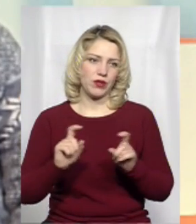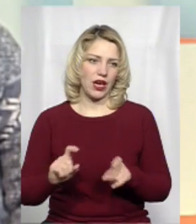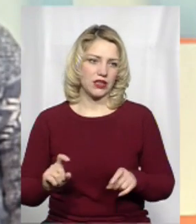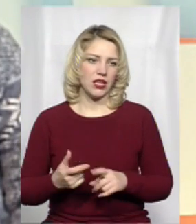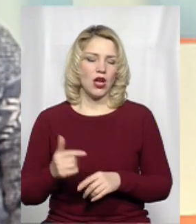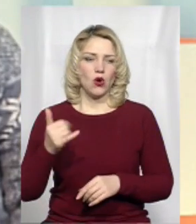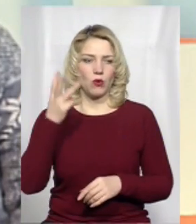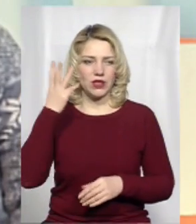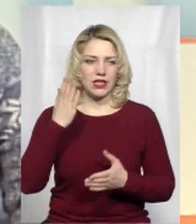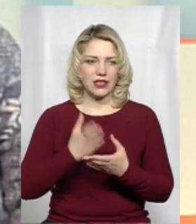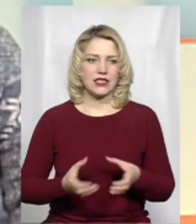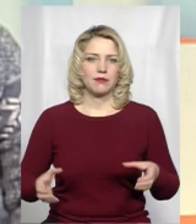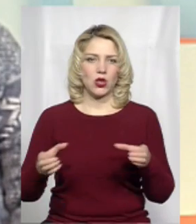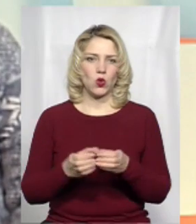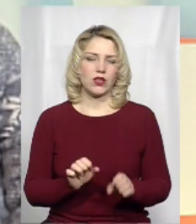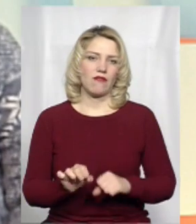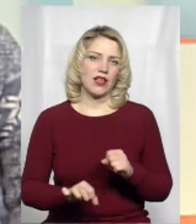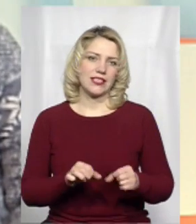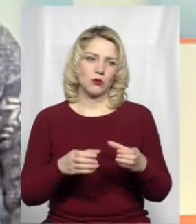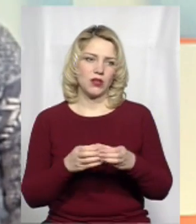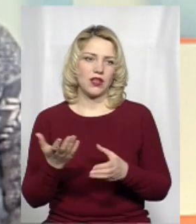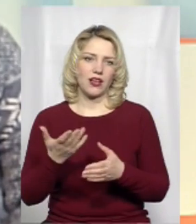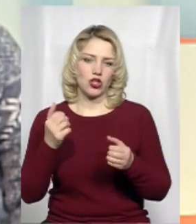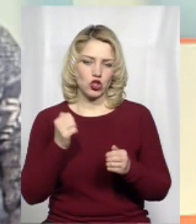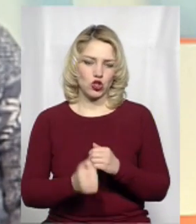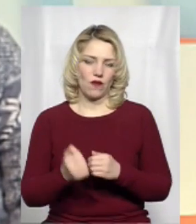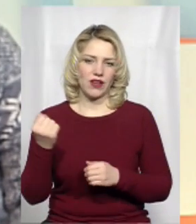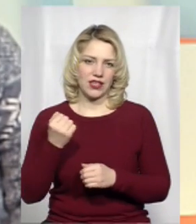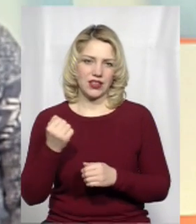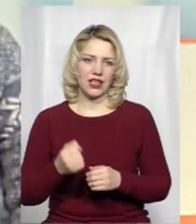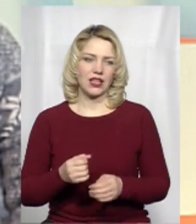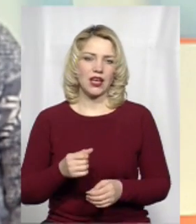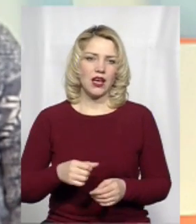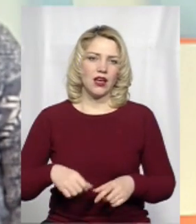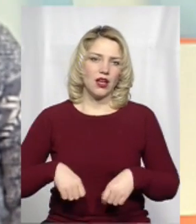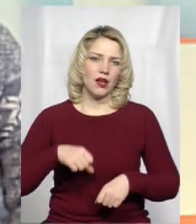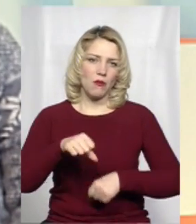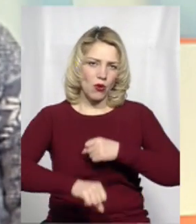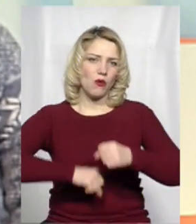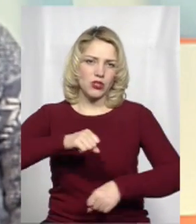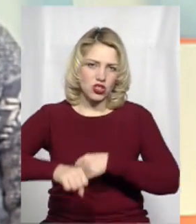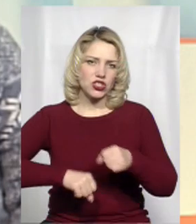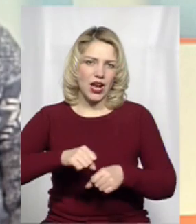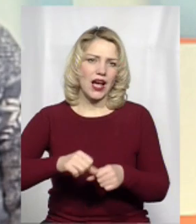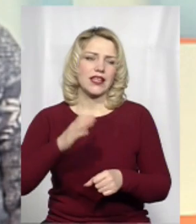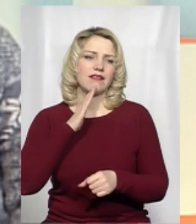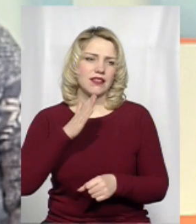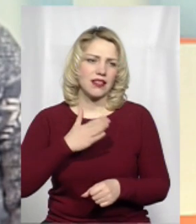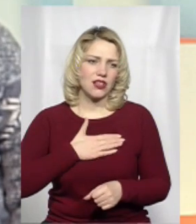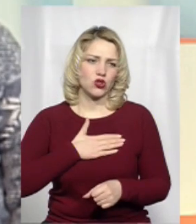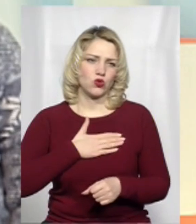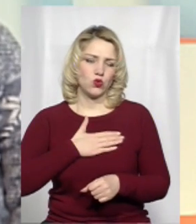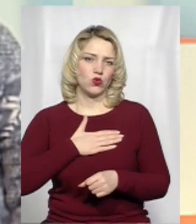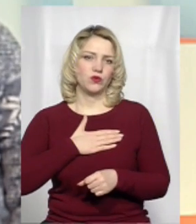Хмельницькому є спільнота велосипедистів, яка щовихідних вдолі, в поперек об'їжджає не тільки нашу область, на нашу вже об'їхали